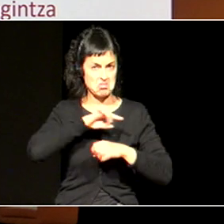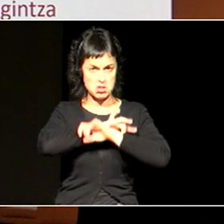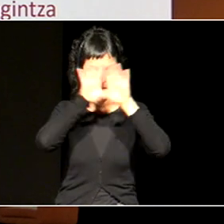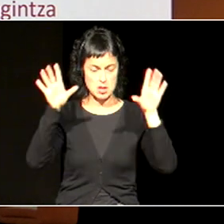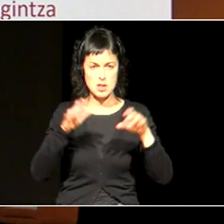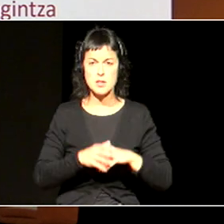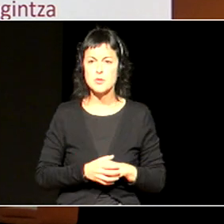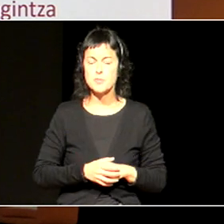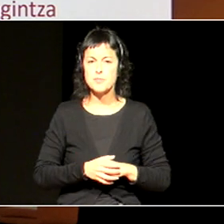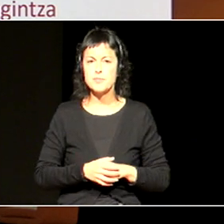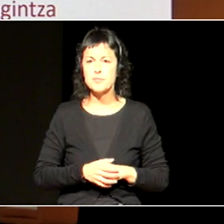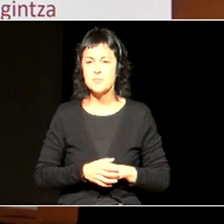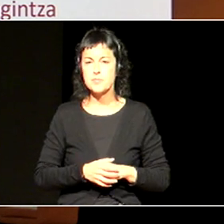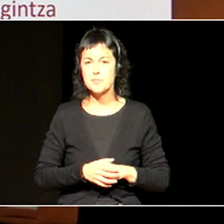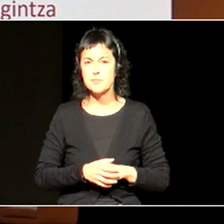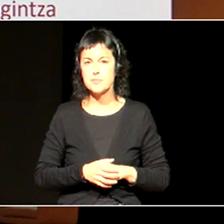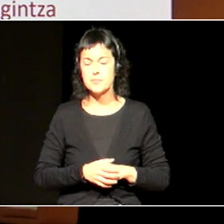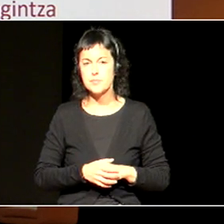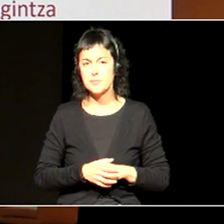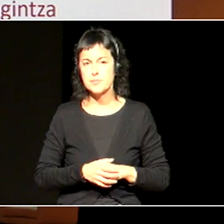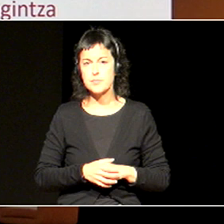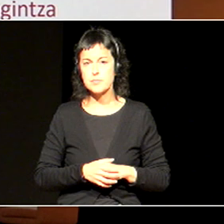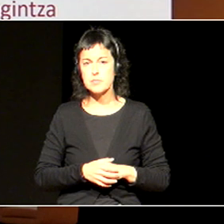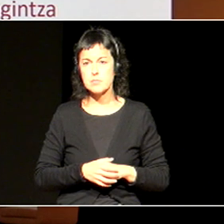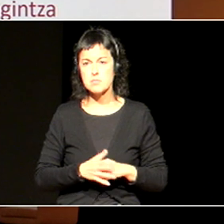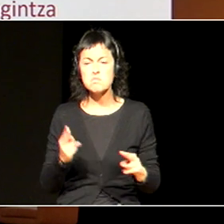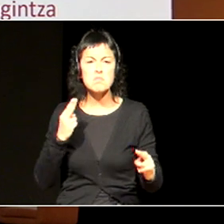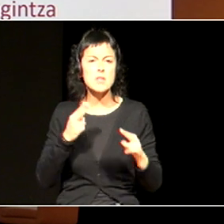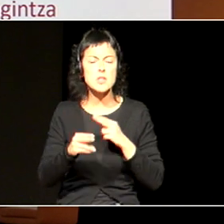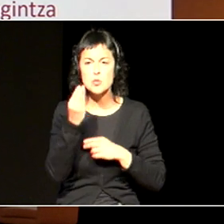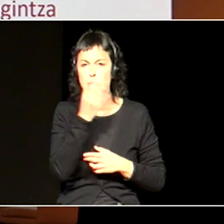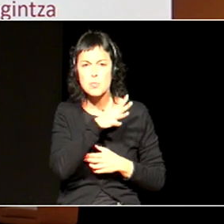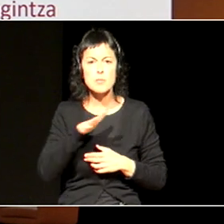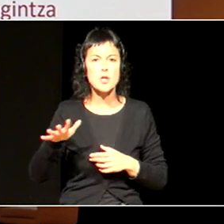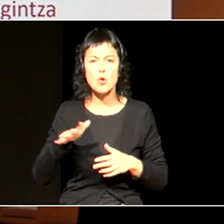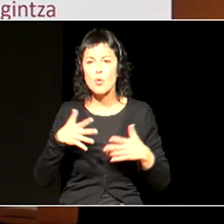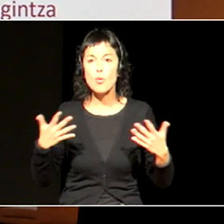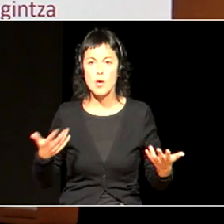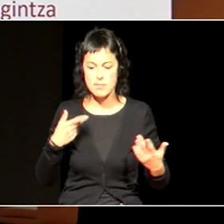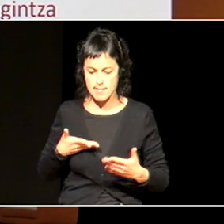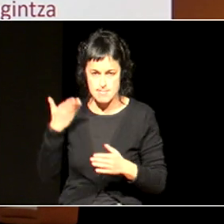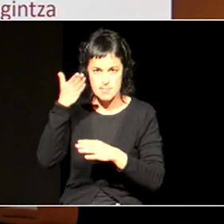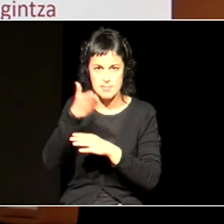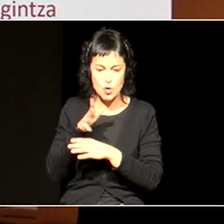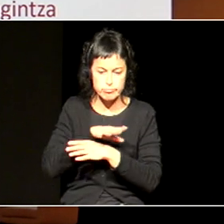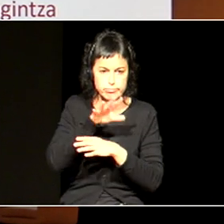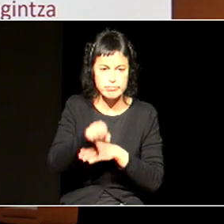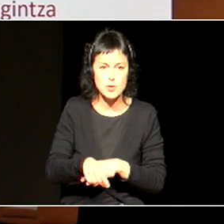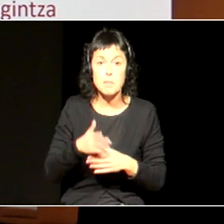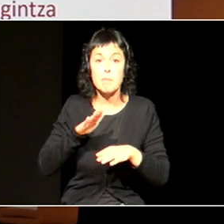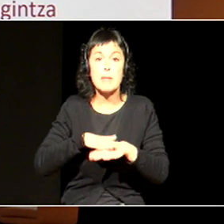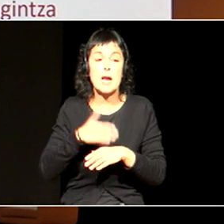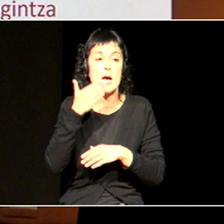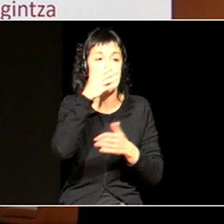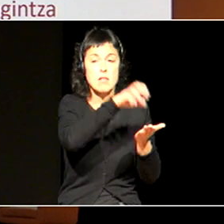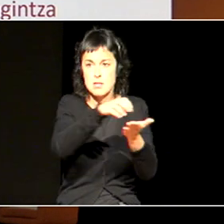gara, bihatzera, nondagoen, erantzunik onena, nondauzka agun, material batzuk, ikastetzei laguntzeko,